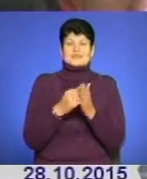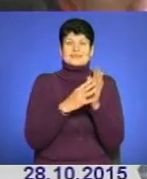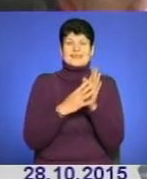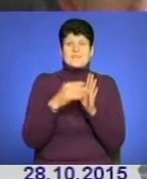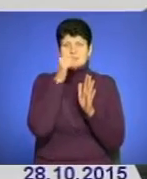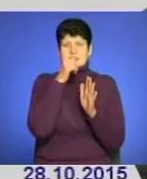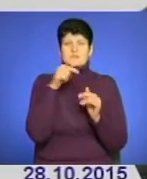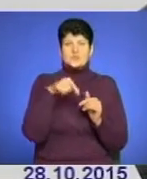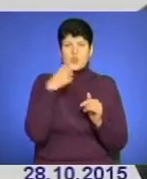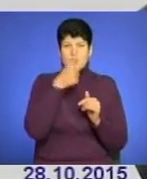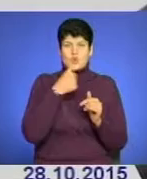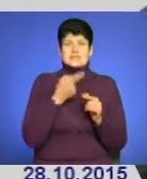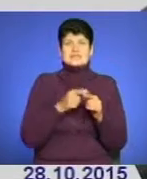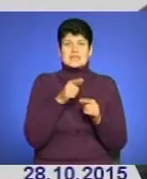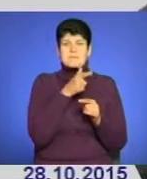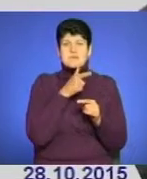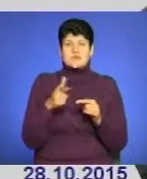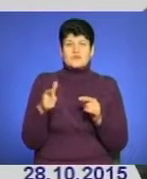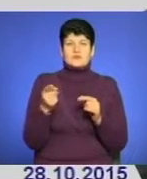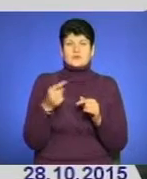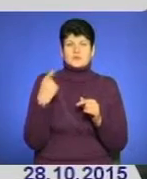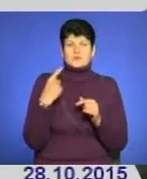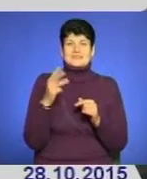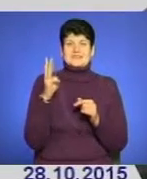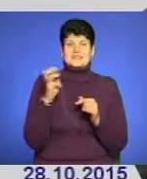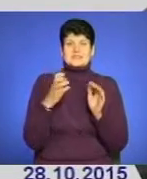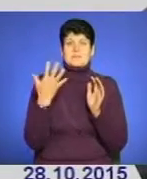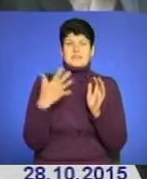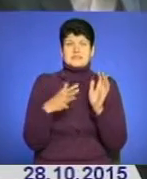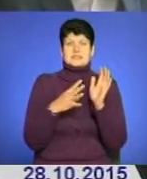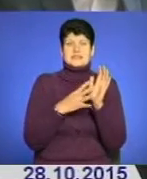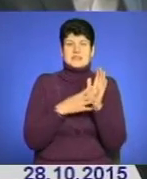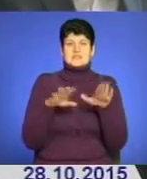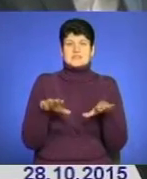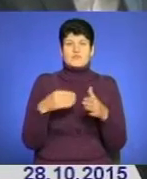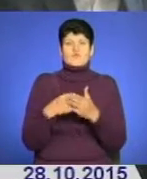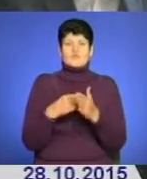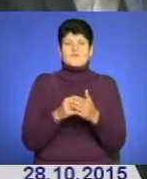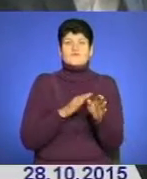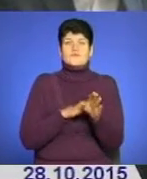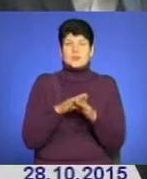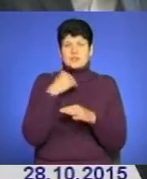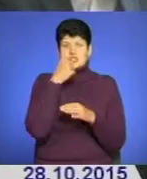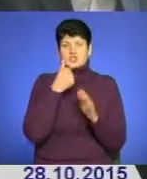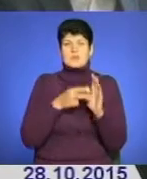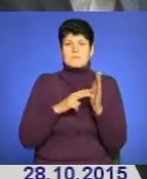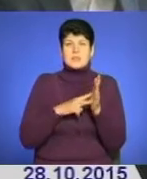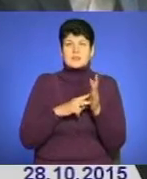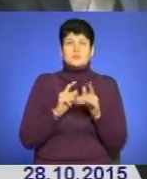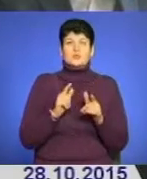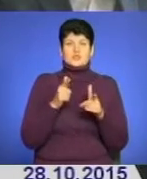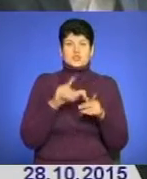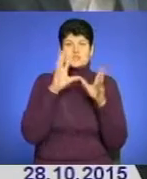місяців цього року. За цей період на Тернопільщині 359 місцевих бюджетів виконали річний план з надходження до